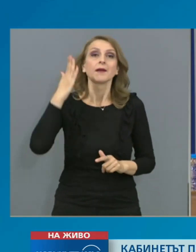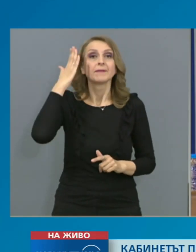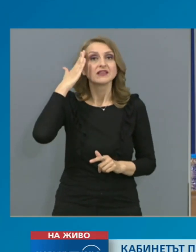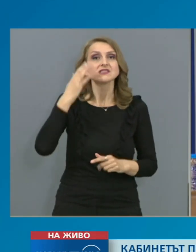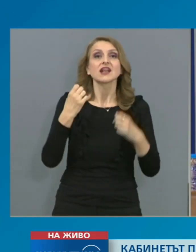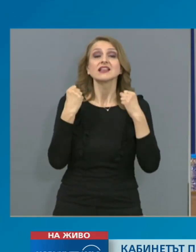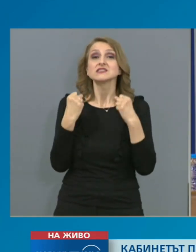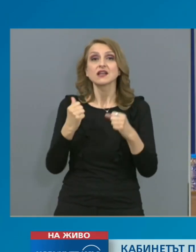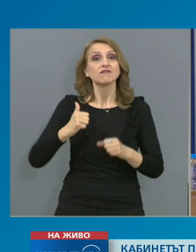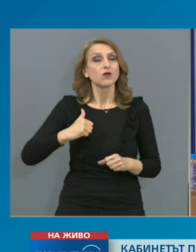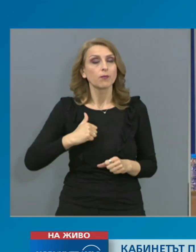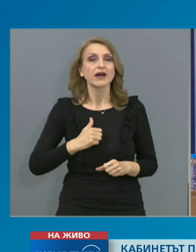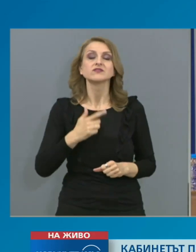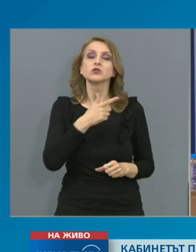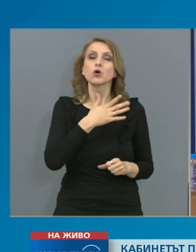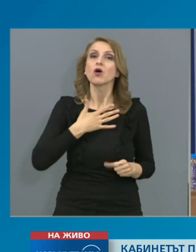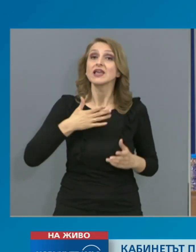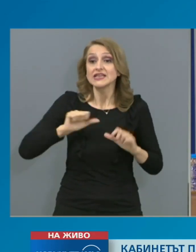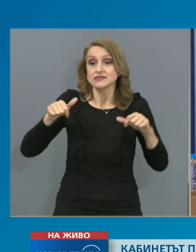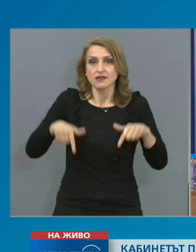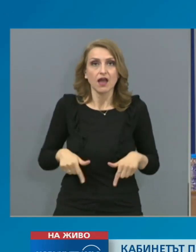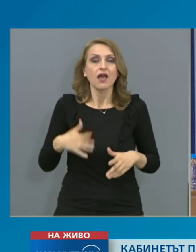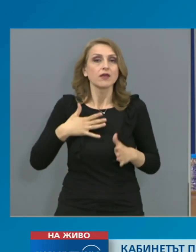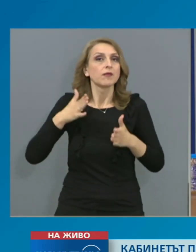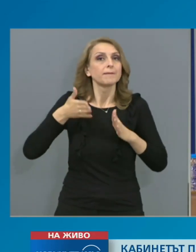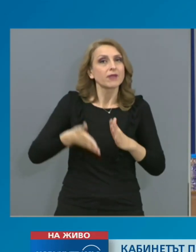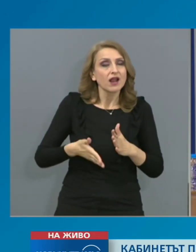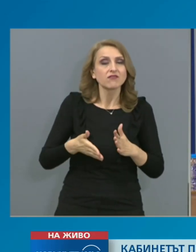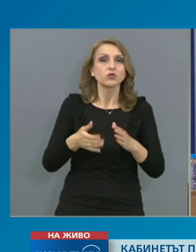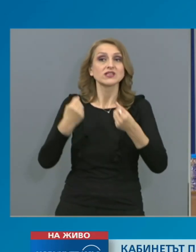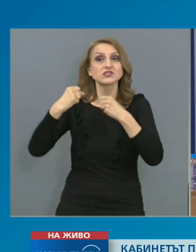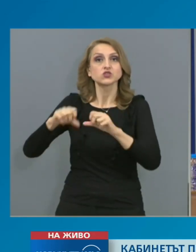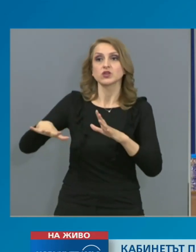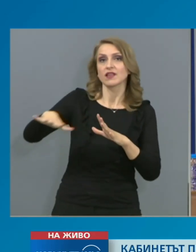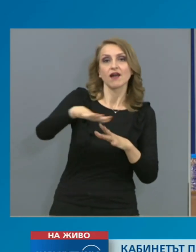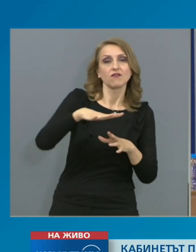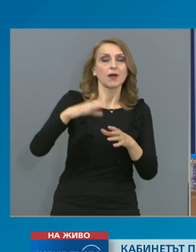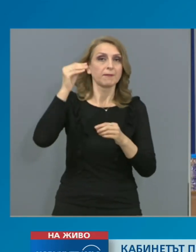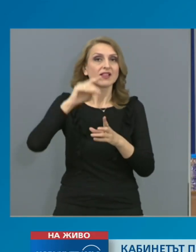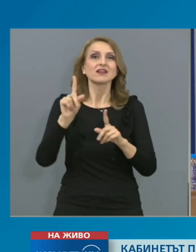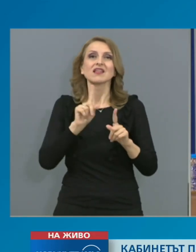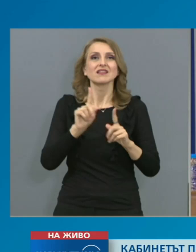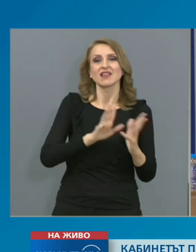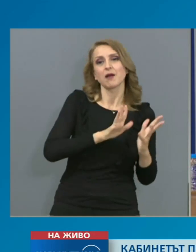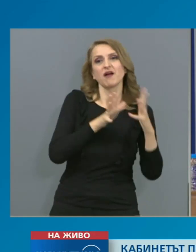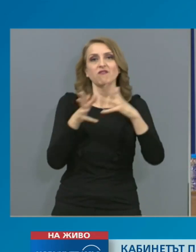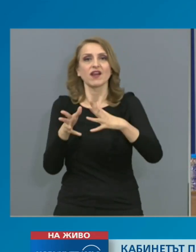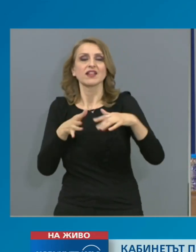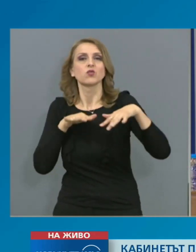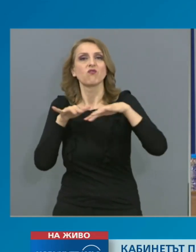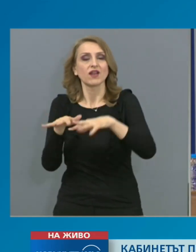всякакви мерки, свързани с това да не допуска населението да бъде подложено под вредното въздействие на епидемии и зарази.